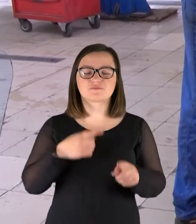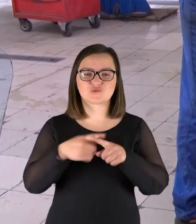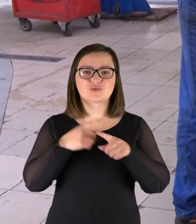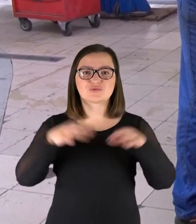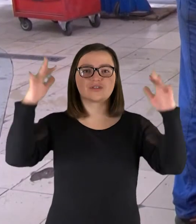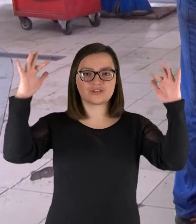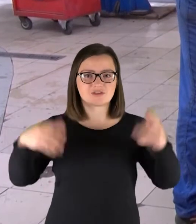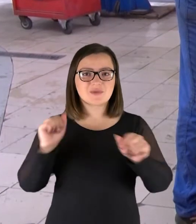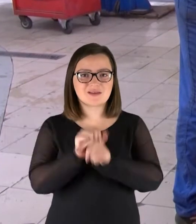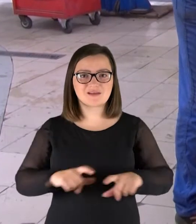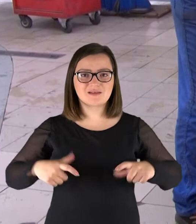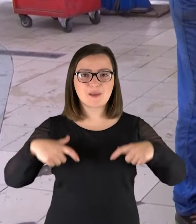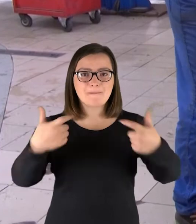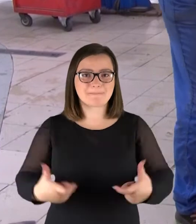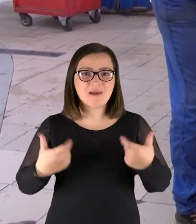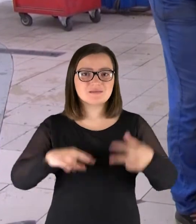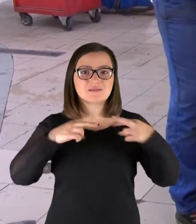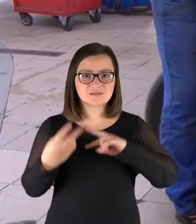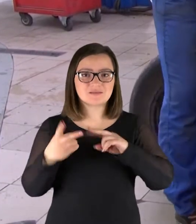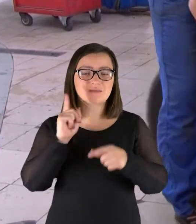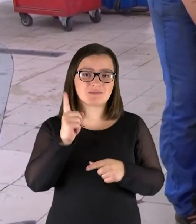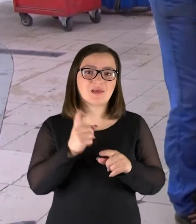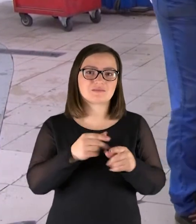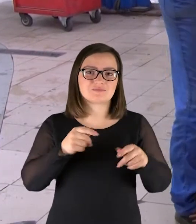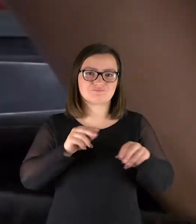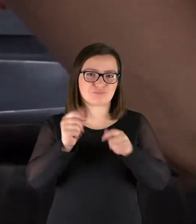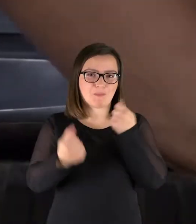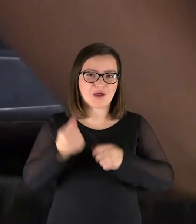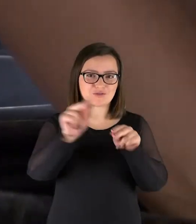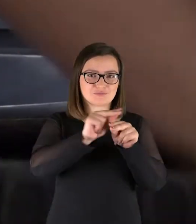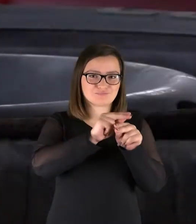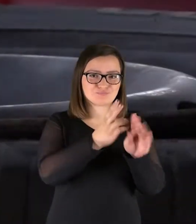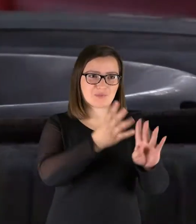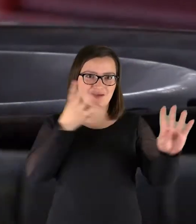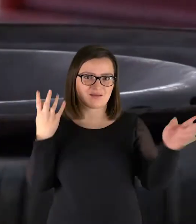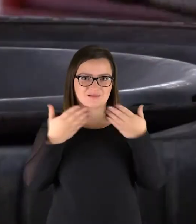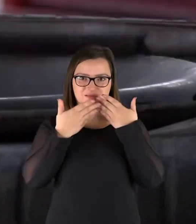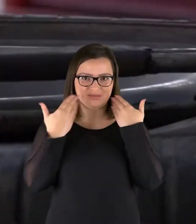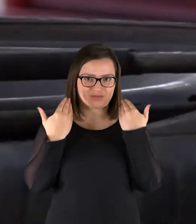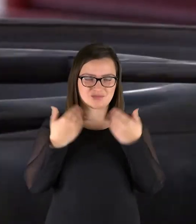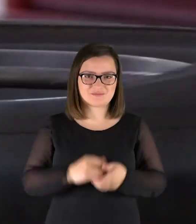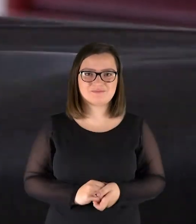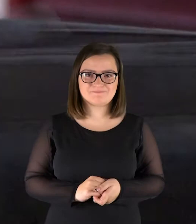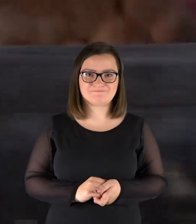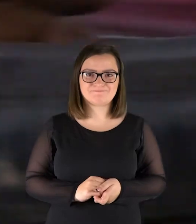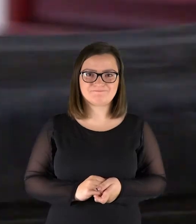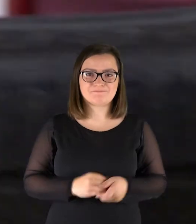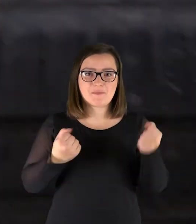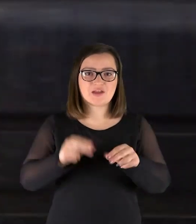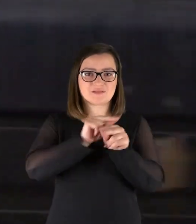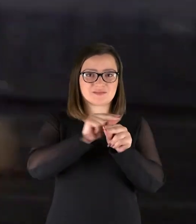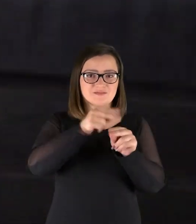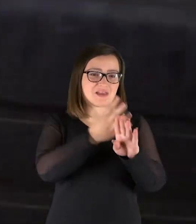Nors žieminių padangų sezonas jau ne už kalnų pagidaujančių pasikeisti automobilių padangas iš vasarinių į žieminęs, dar vos vienas kitas.